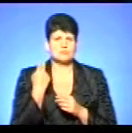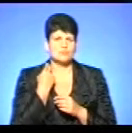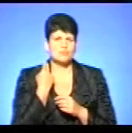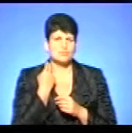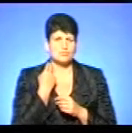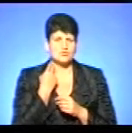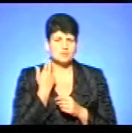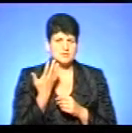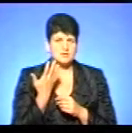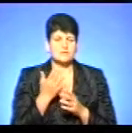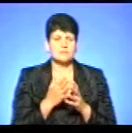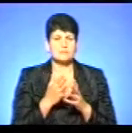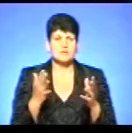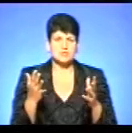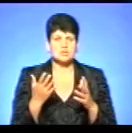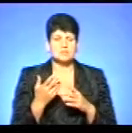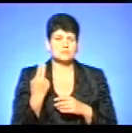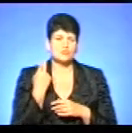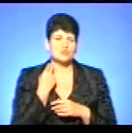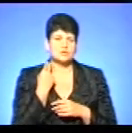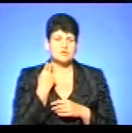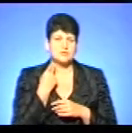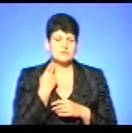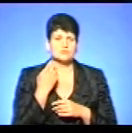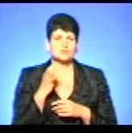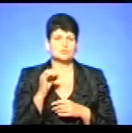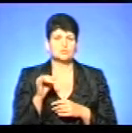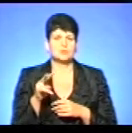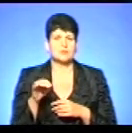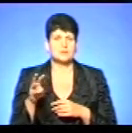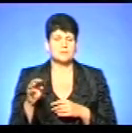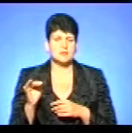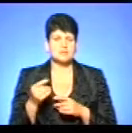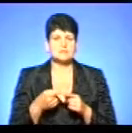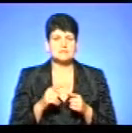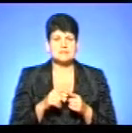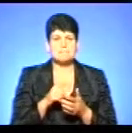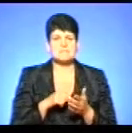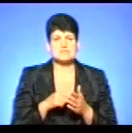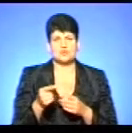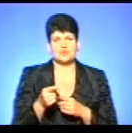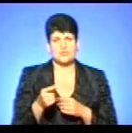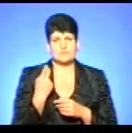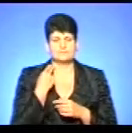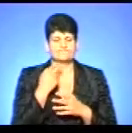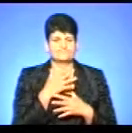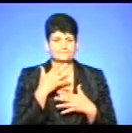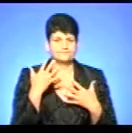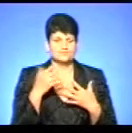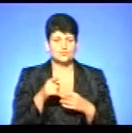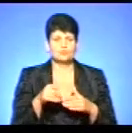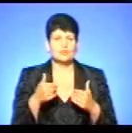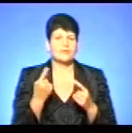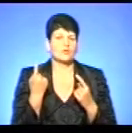зі слів начальника міського управління Соломи Володимирівановича, це основу, це місто Тернопіль. І тут порада